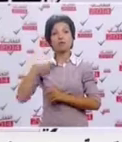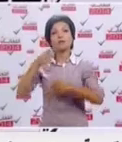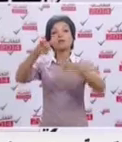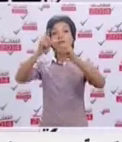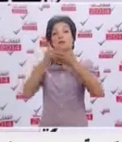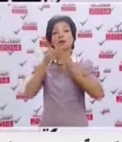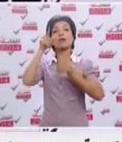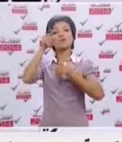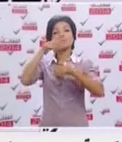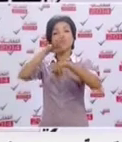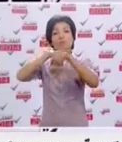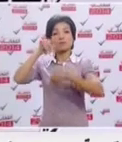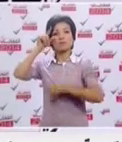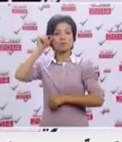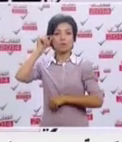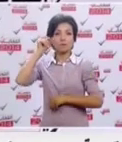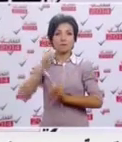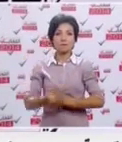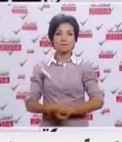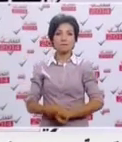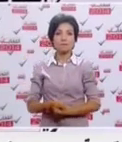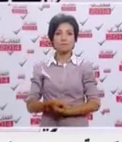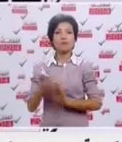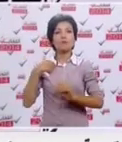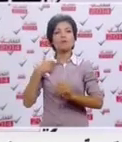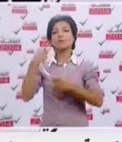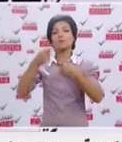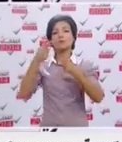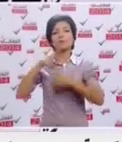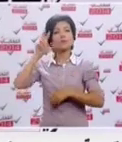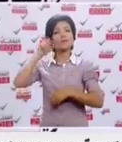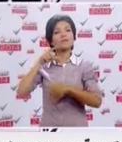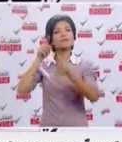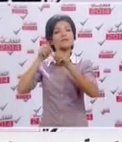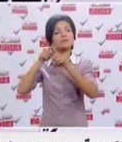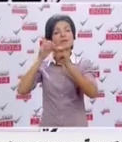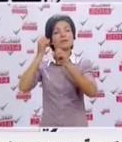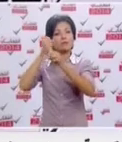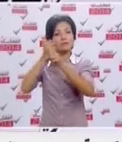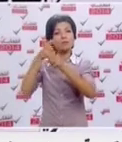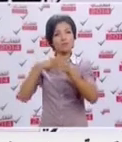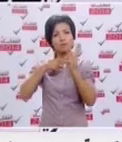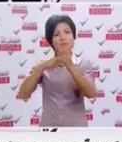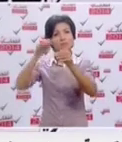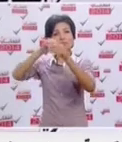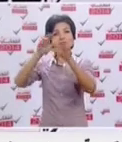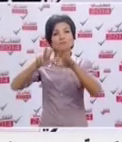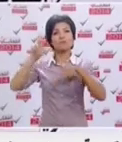بثيقتكم يا أهالي سيدي بوزيد بابي مفتوح لخدمتكم وهذا كان لش ترشحت أنا